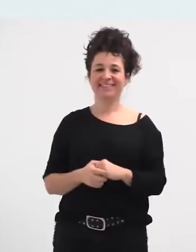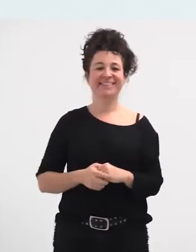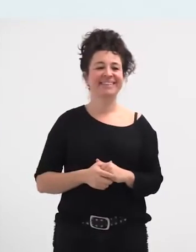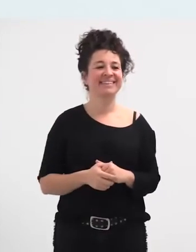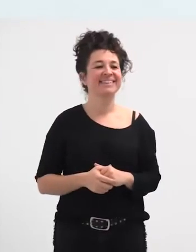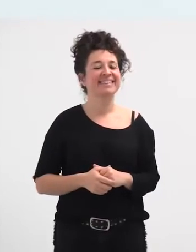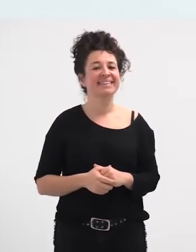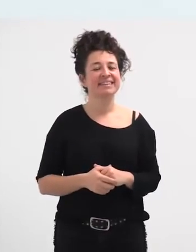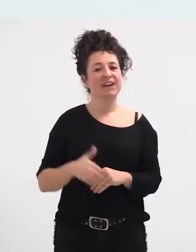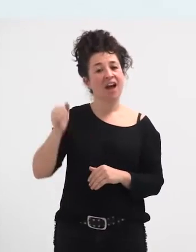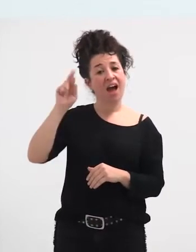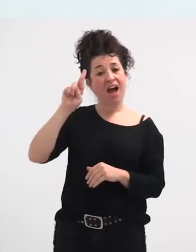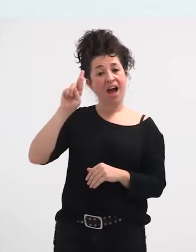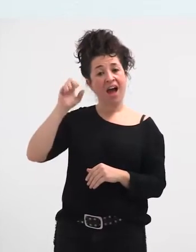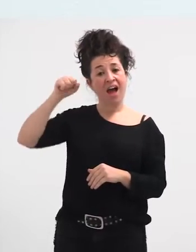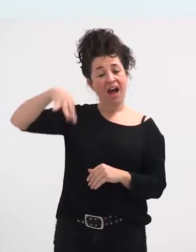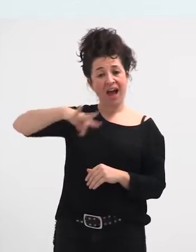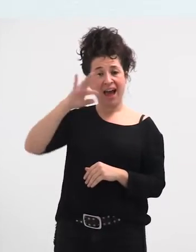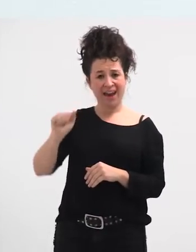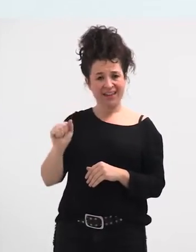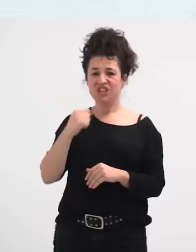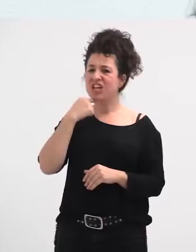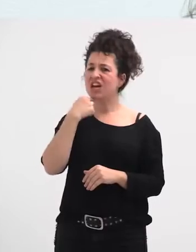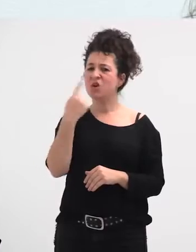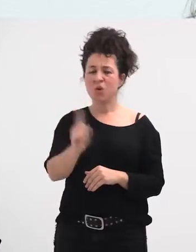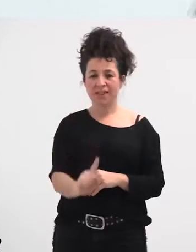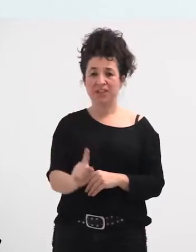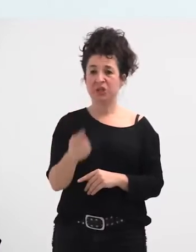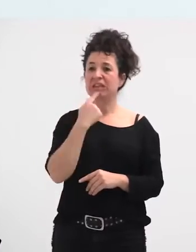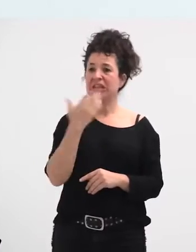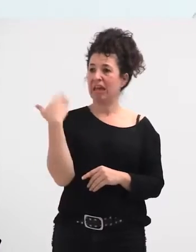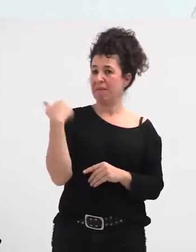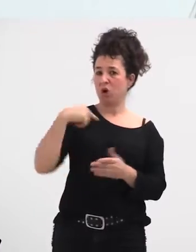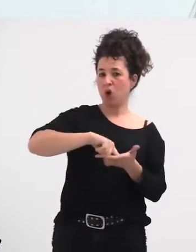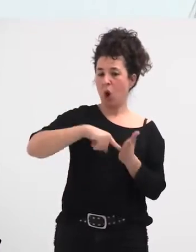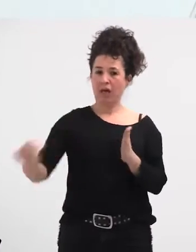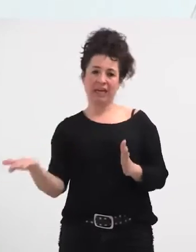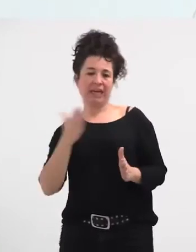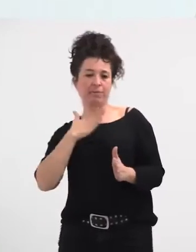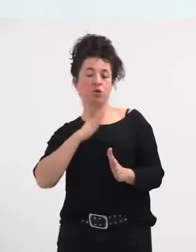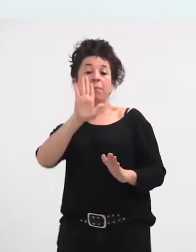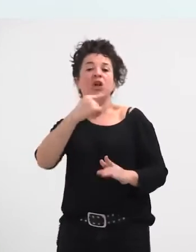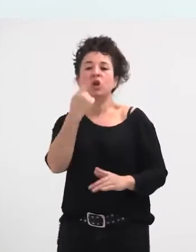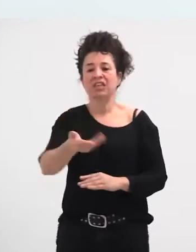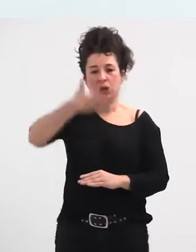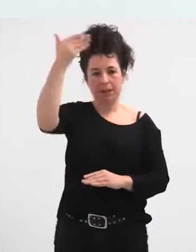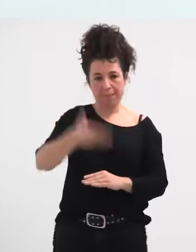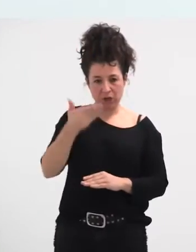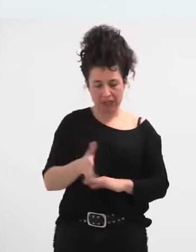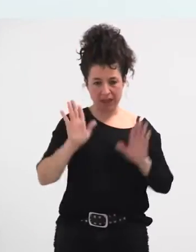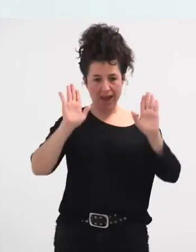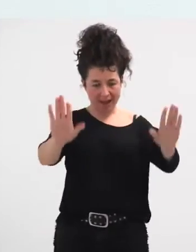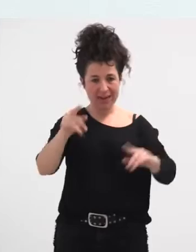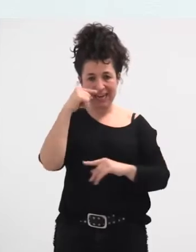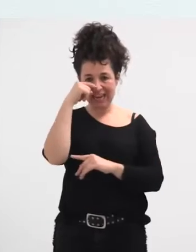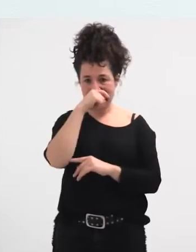Erantxak ez du esan, baina ni, esan du gipuzko hartu nahi zela duela gutxi, baina ez du esan superimportante, porque, claro, ITV izan berda, irun ez